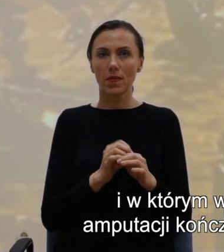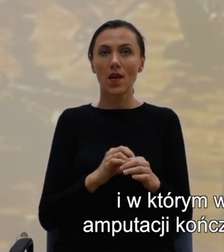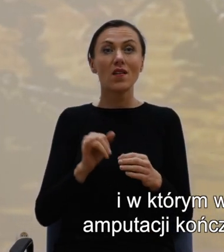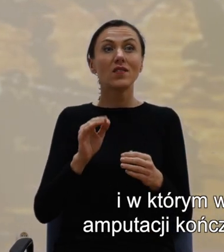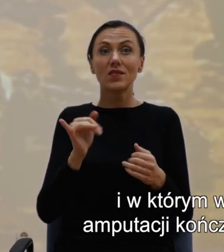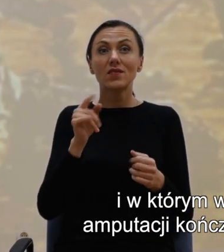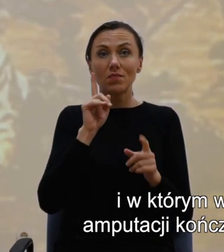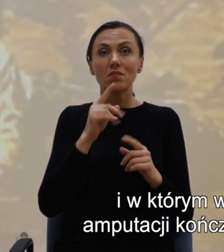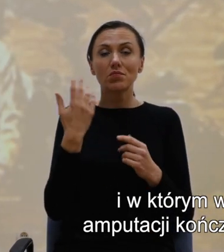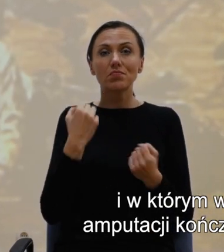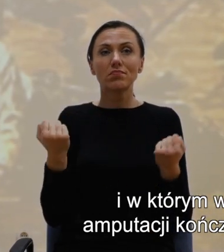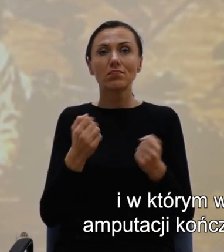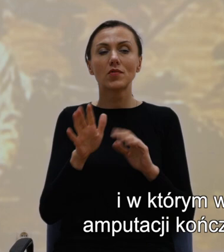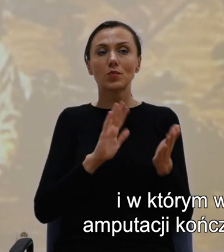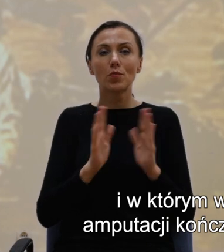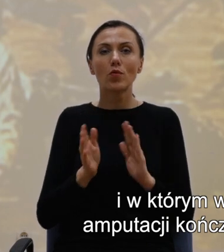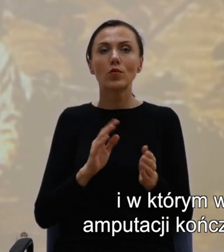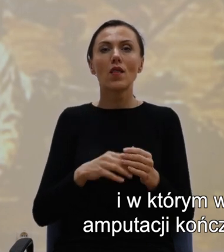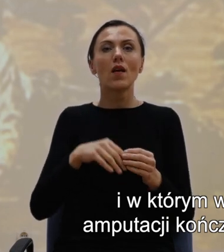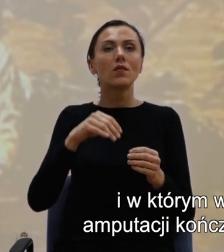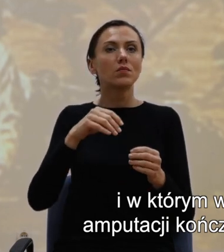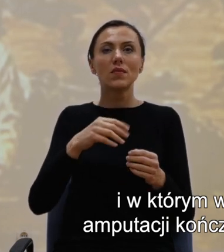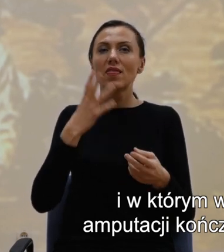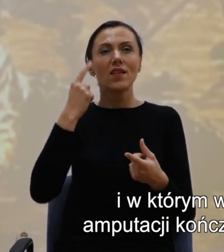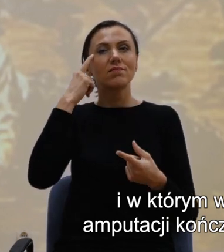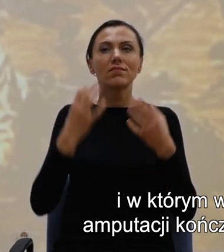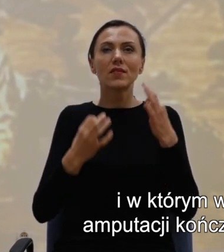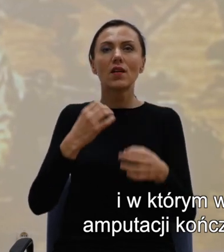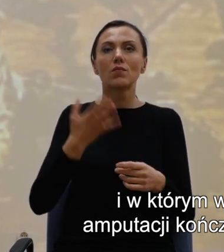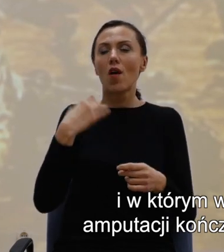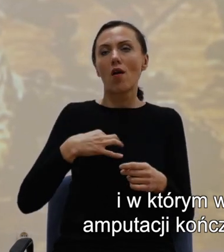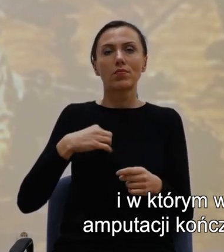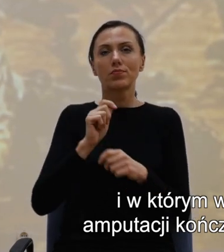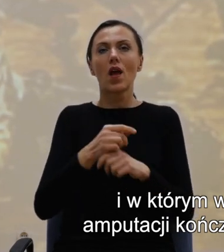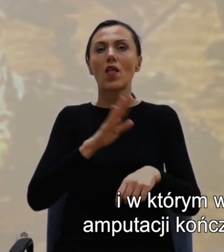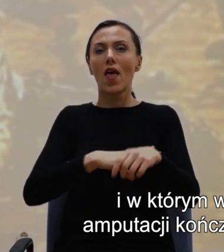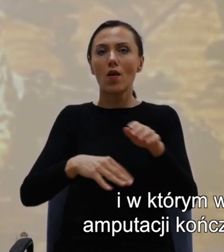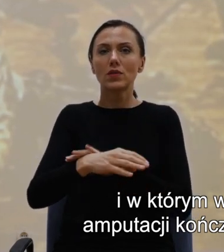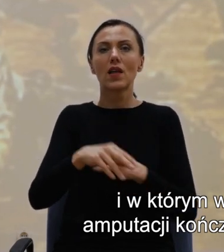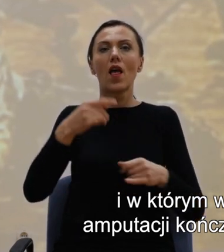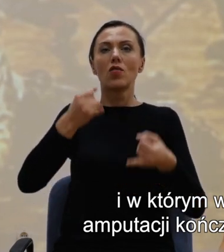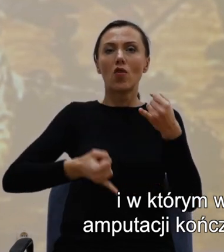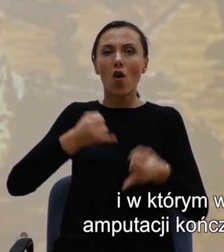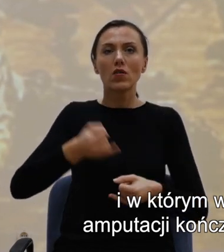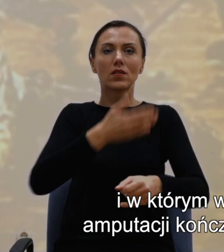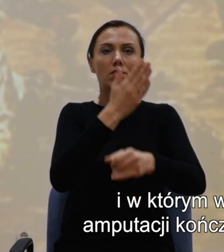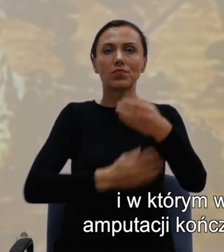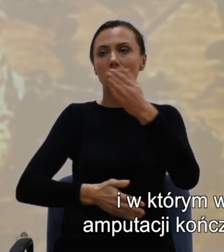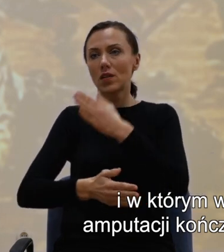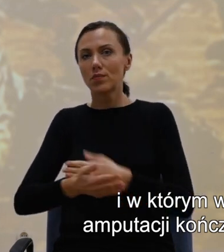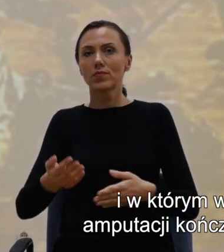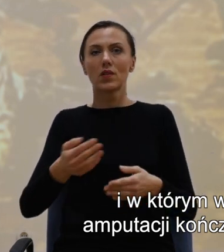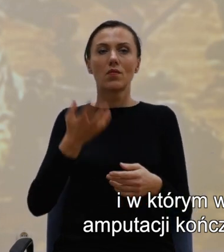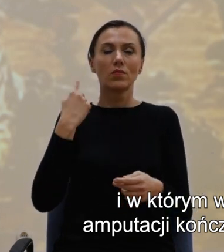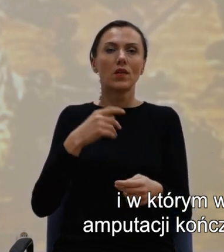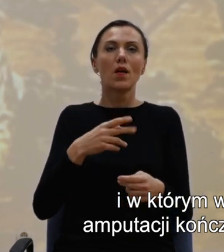bezprecedensowy dokonywano amputacji kończyn zniszczonych przez